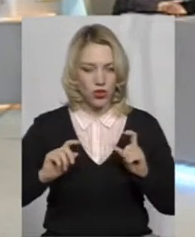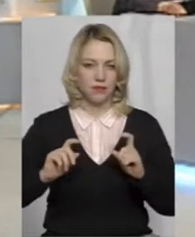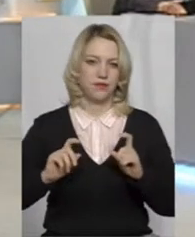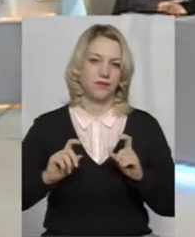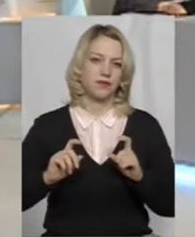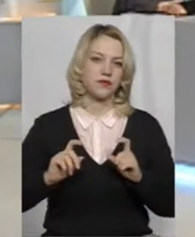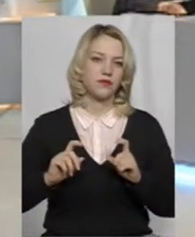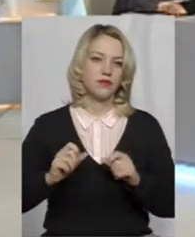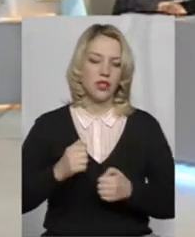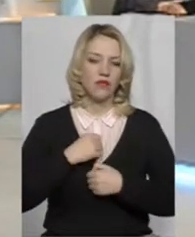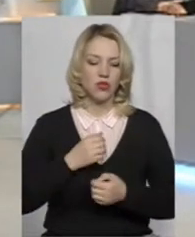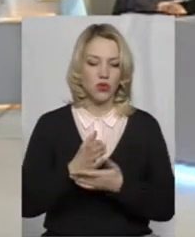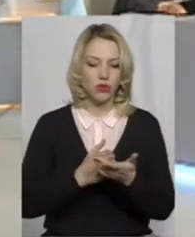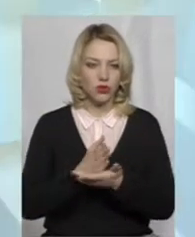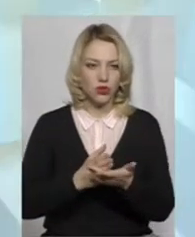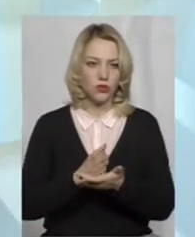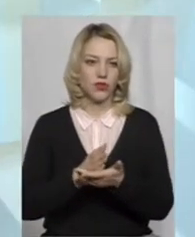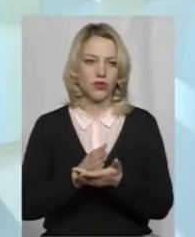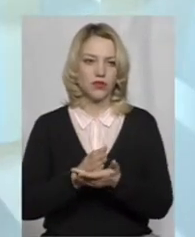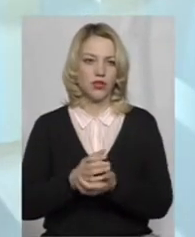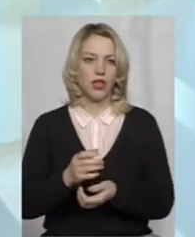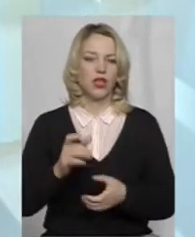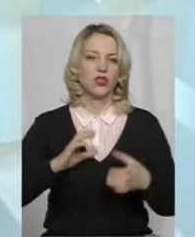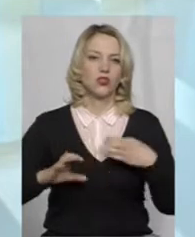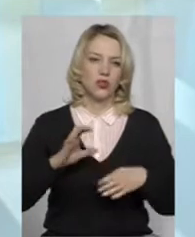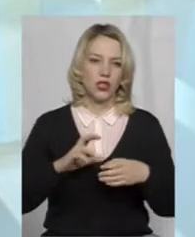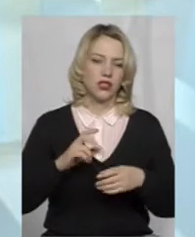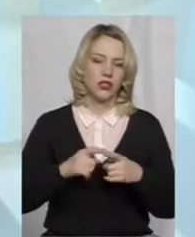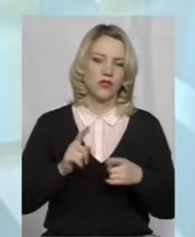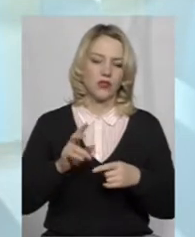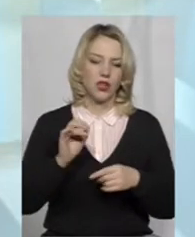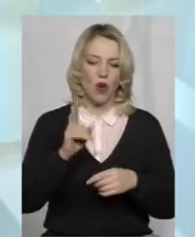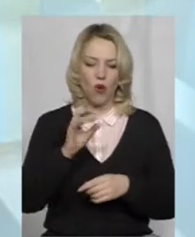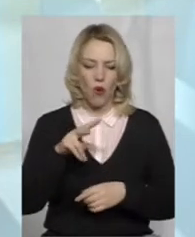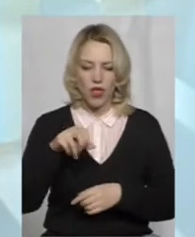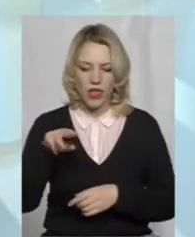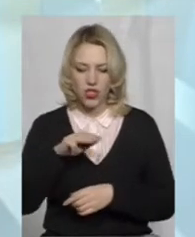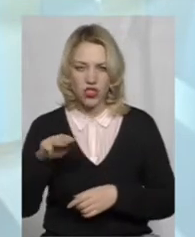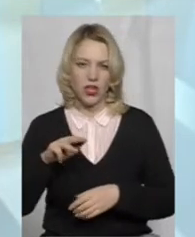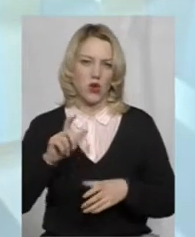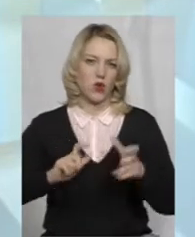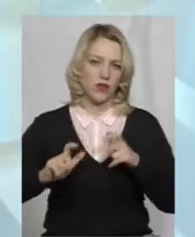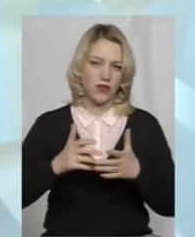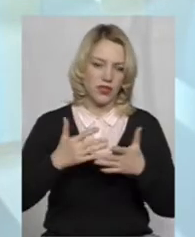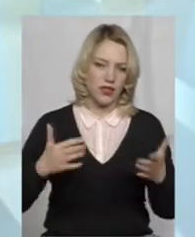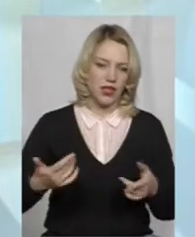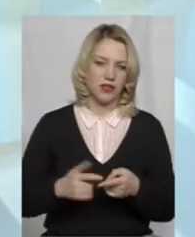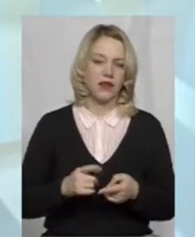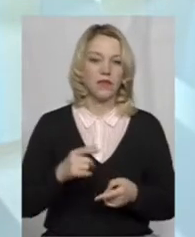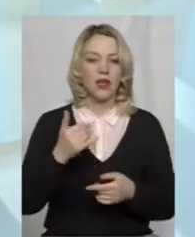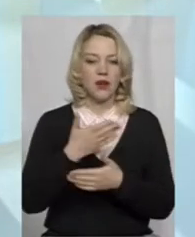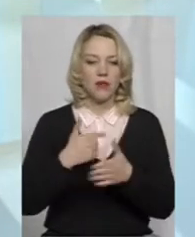військовослужбовців, студентів якихсь коледжів, університетів і так далі. Ми запустили такі